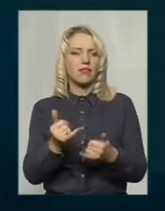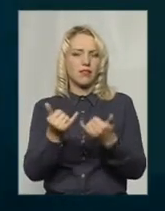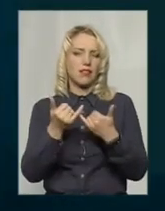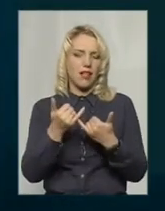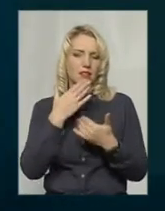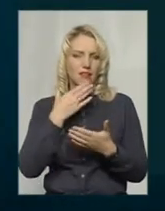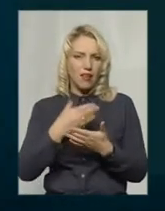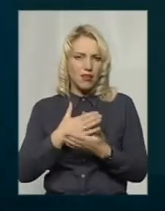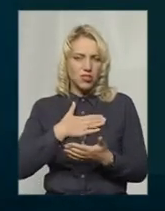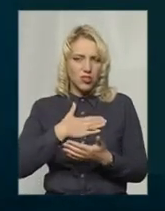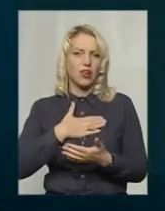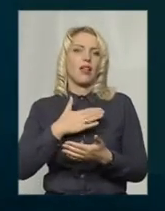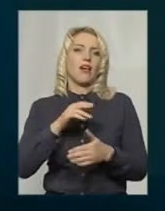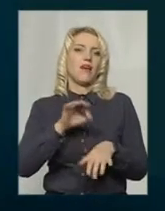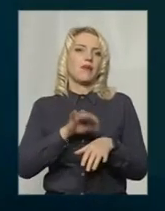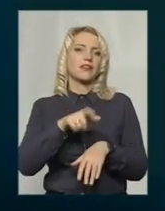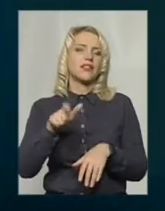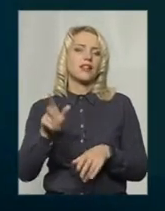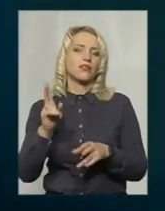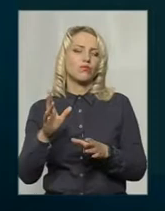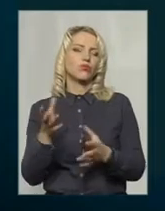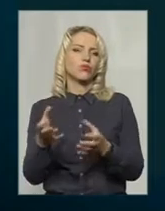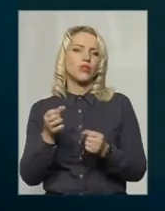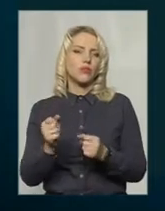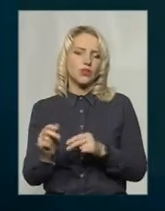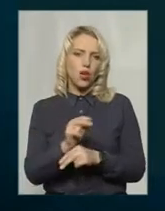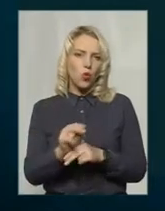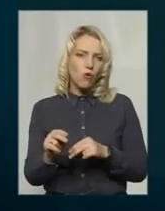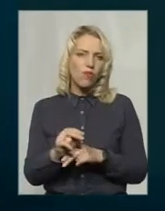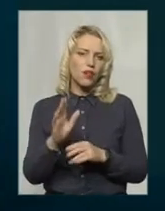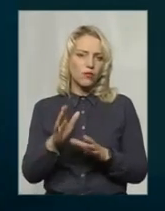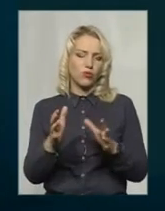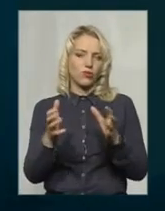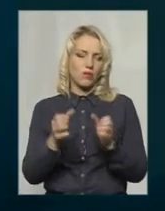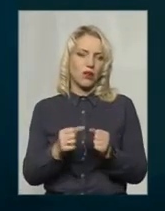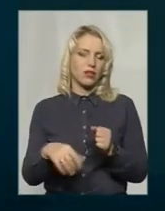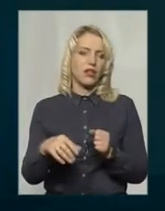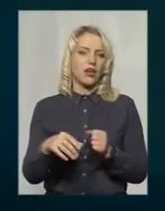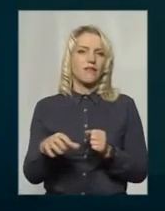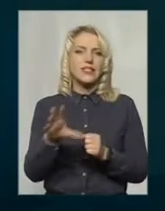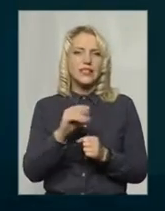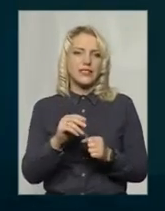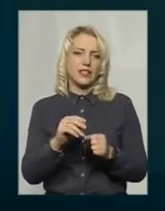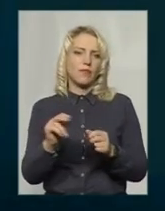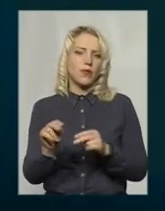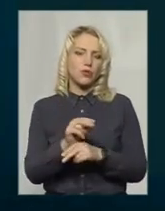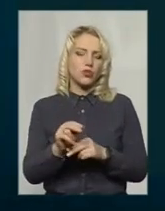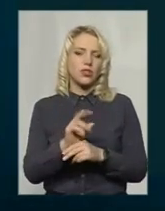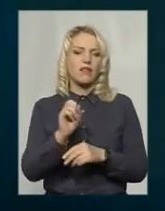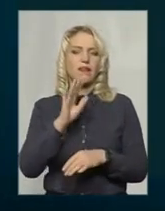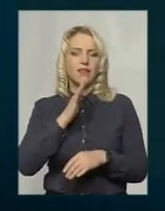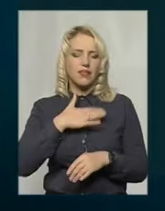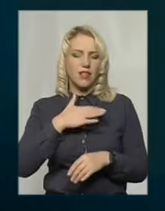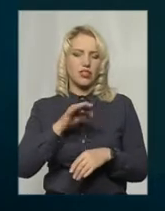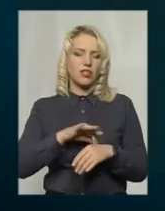пацієнтів. Вони будуть отримувати лікування, отримати всі процедури. Та, як і наші пацієнти, харчування, на жаль, у них